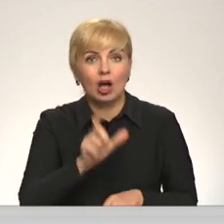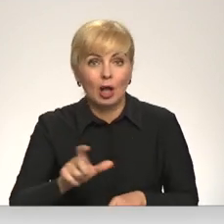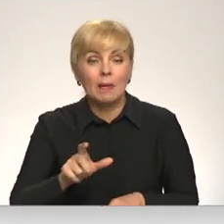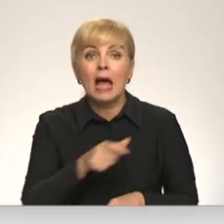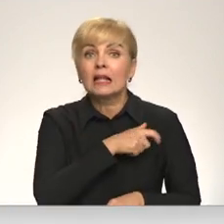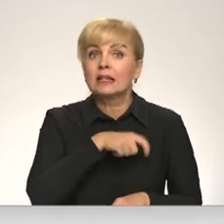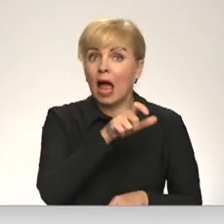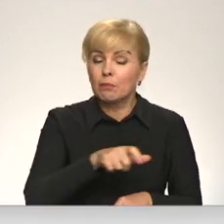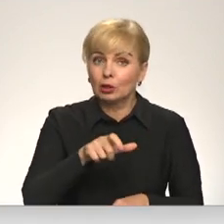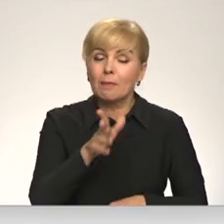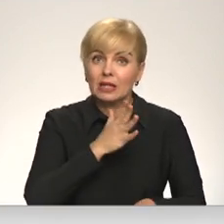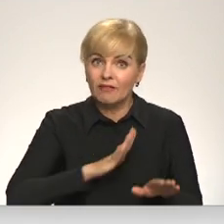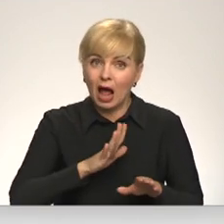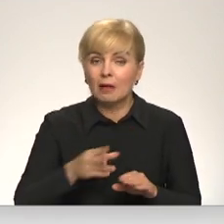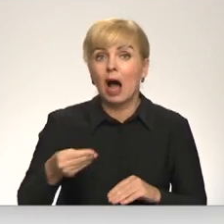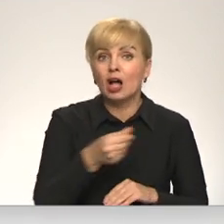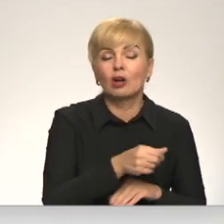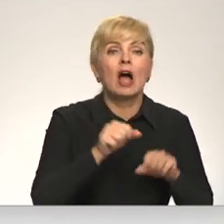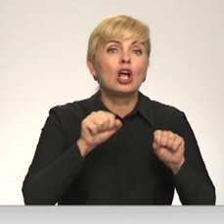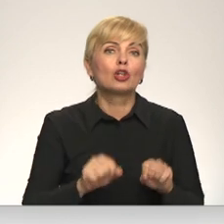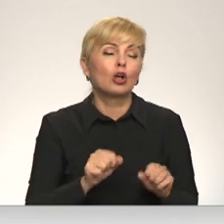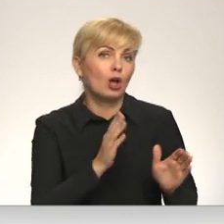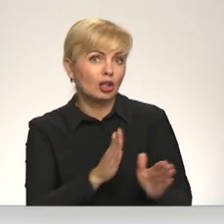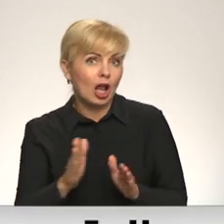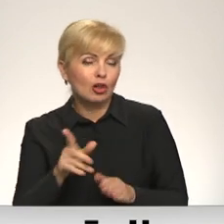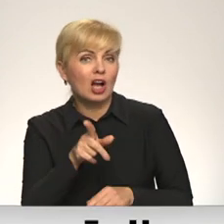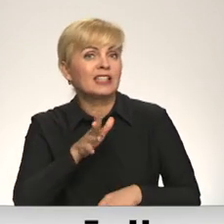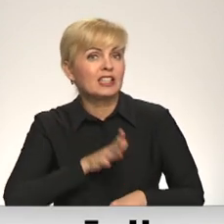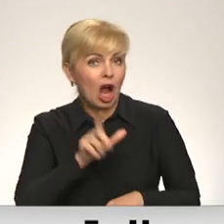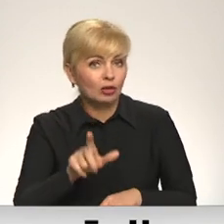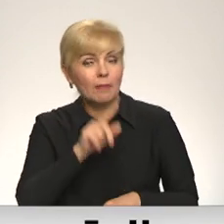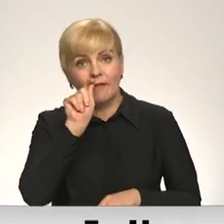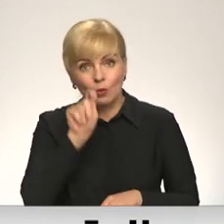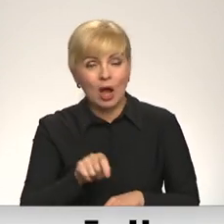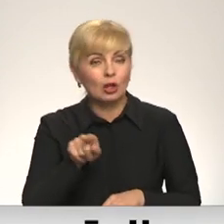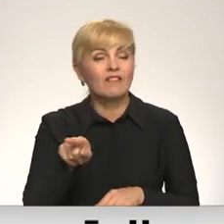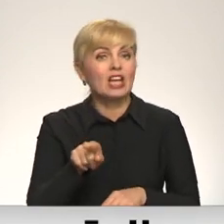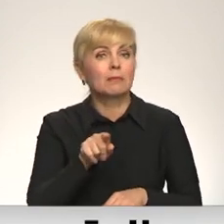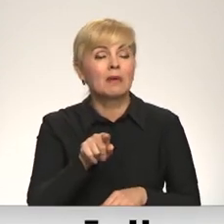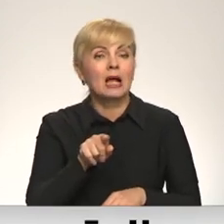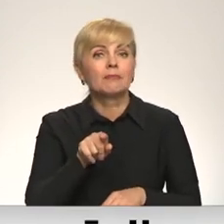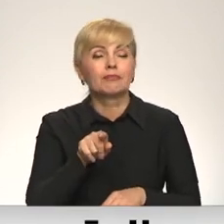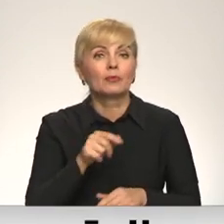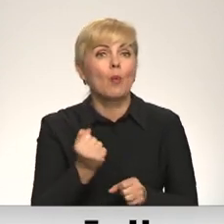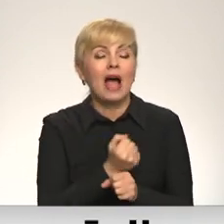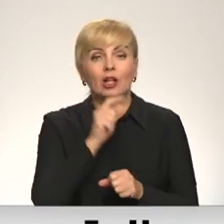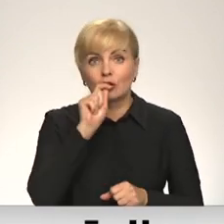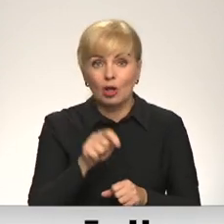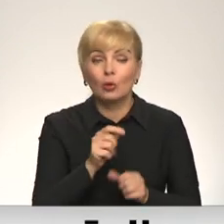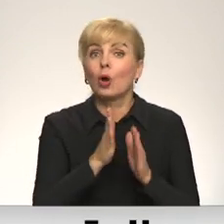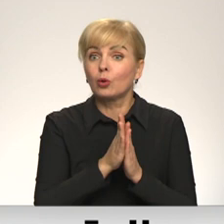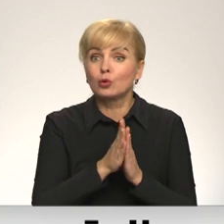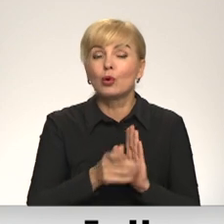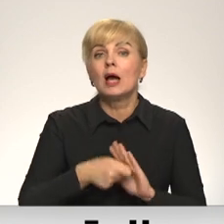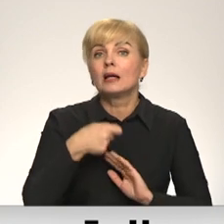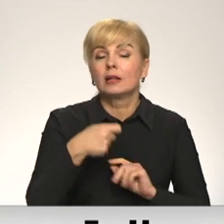vēlmi atlīdzināt totalitāro režīmu upuriem nodarīto zaudējumus, tad uludza sniedziet